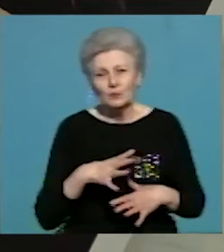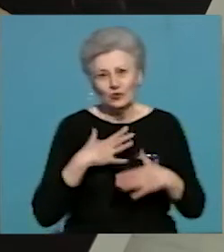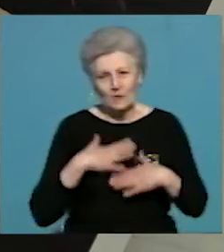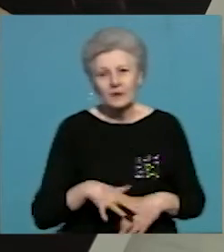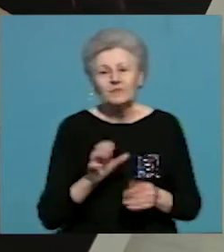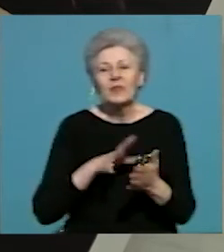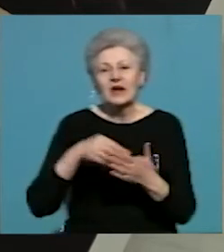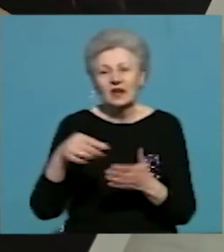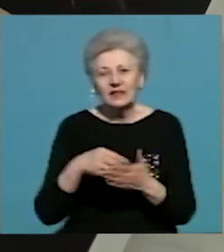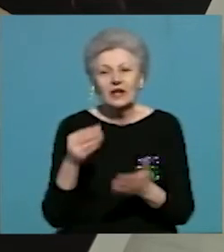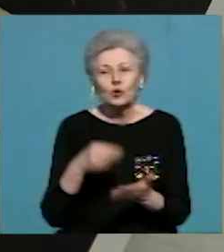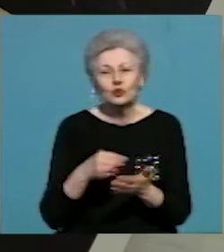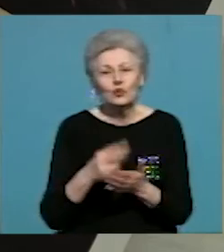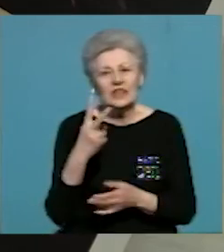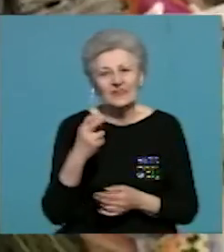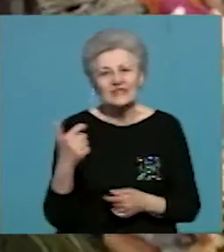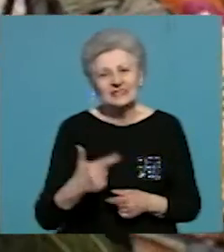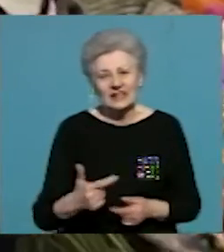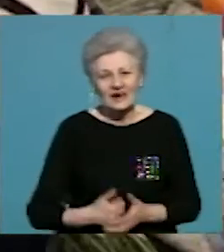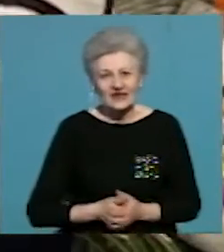Календар вартує 200 гривень.